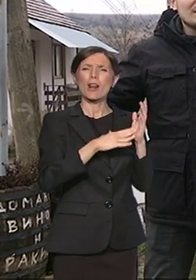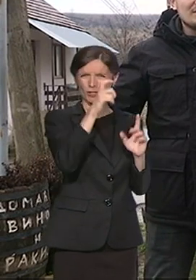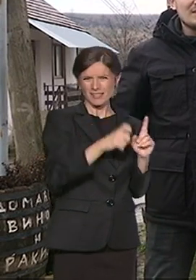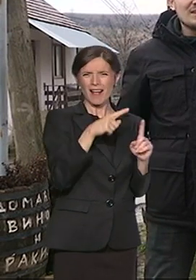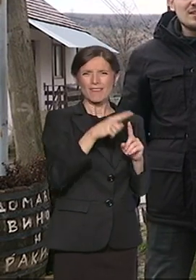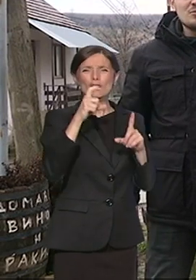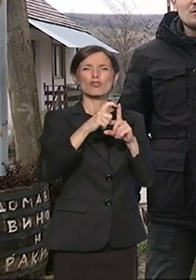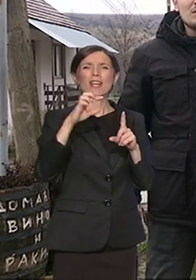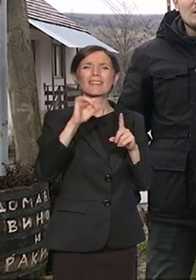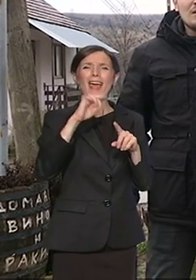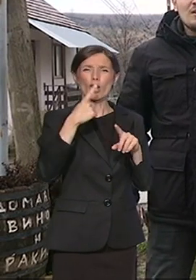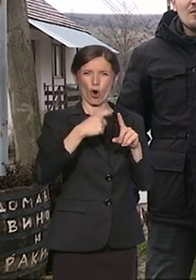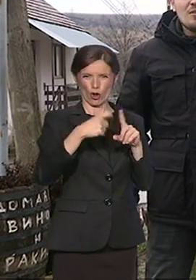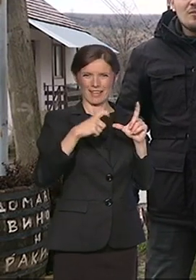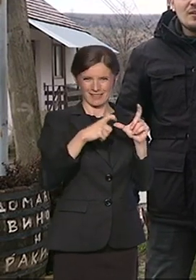slika, znači grafite na zidu.